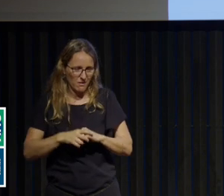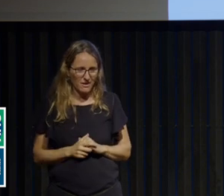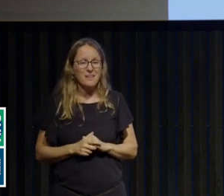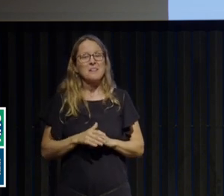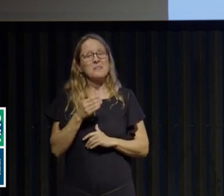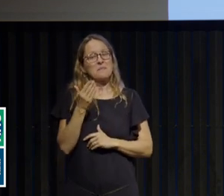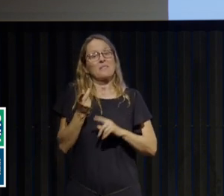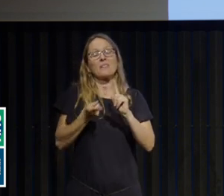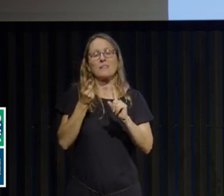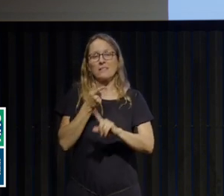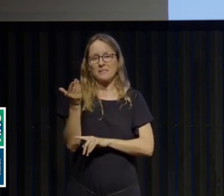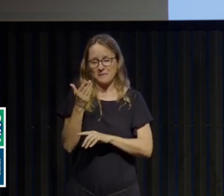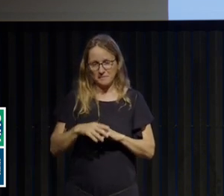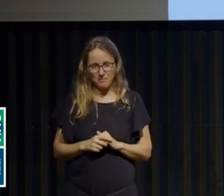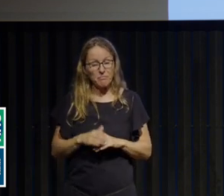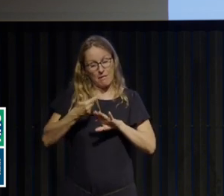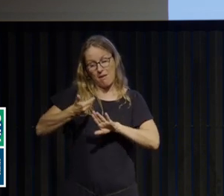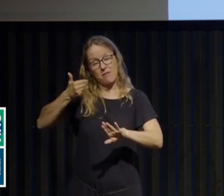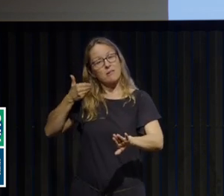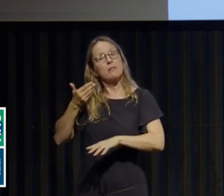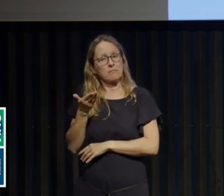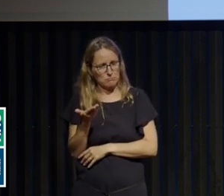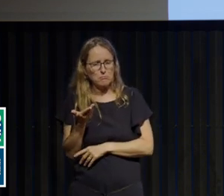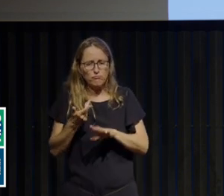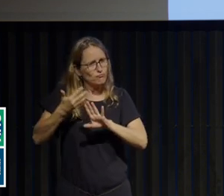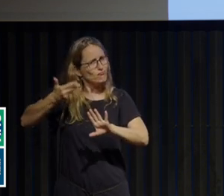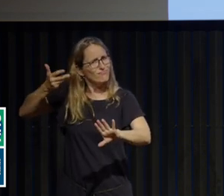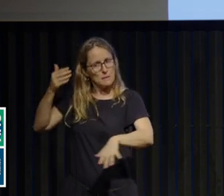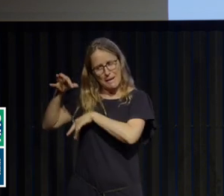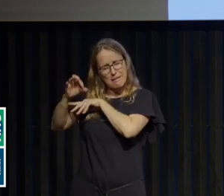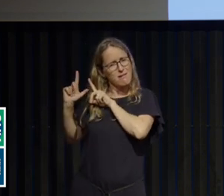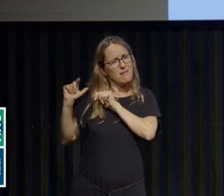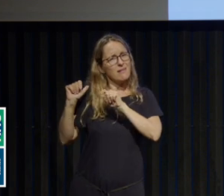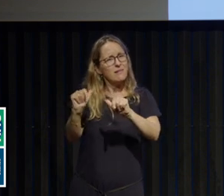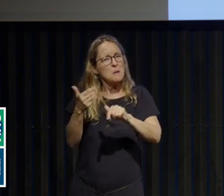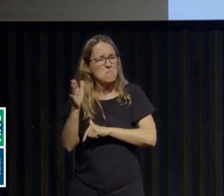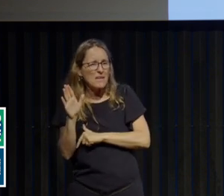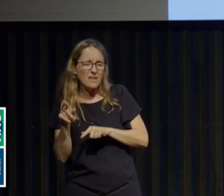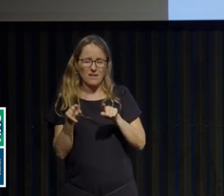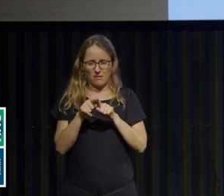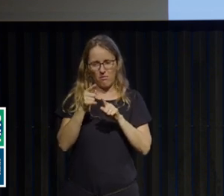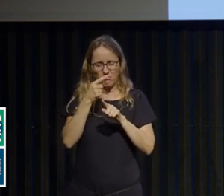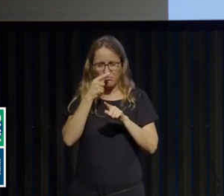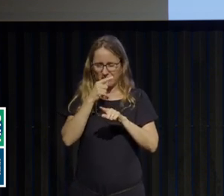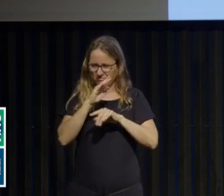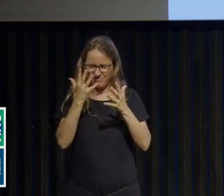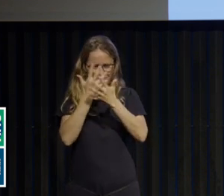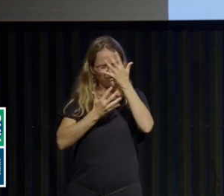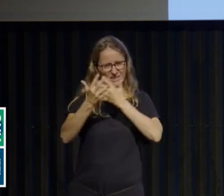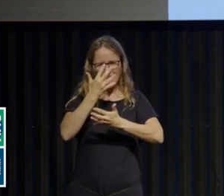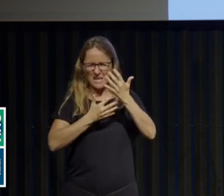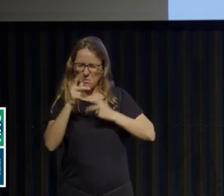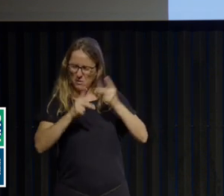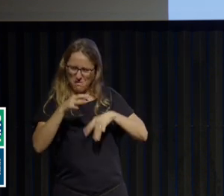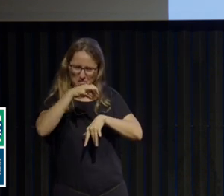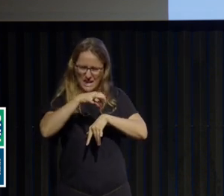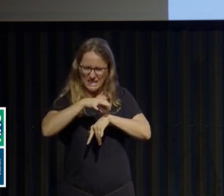est, voilà, important, c'est de se dire qu'avant, certainement, la maladie existait, mais on ne savait pas trop la différencier entre une espèce de tuberculose